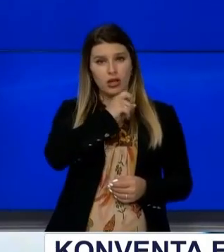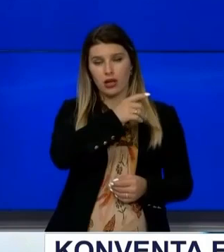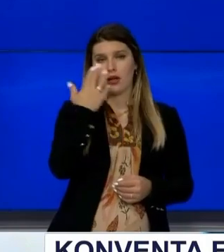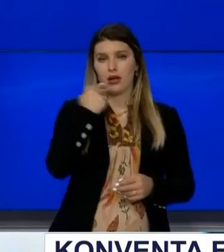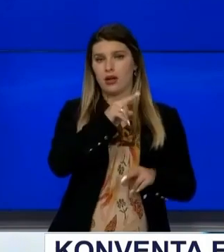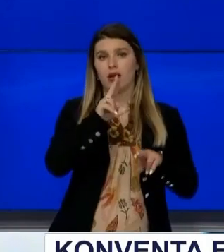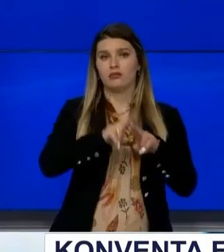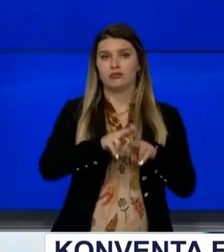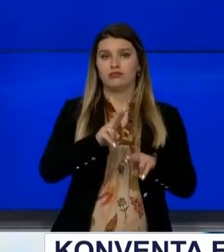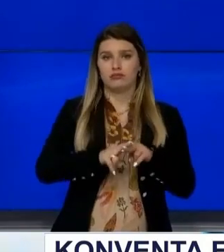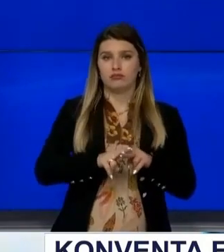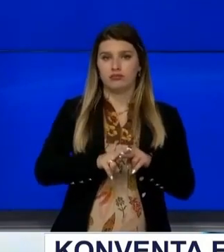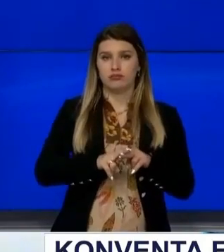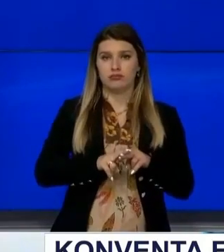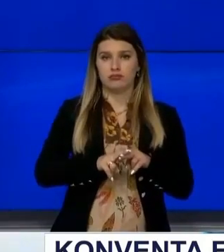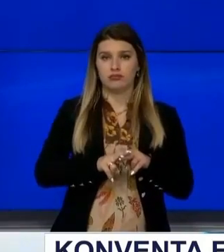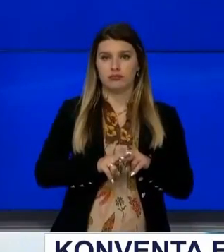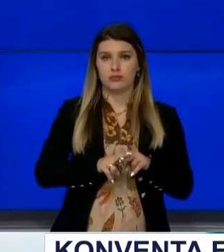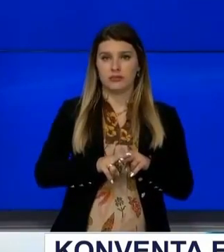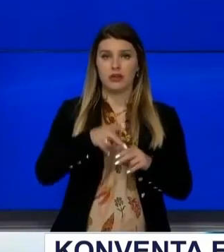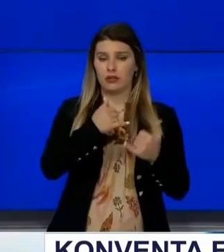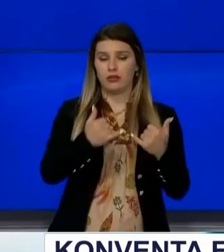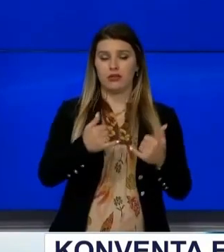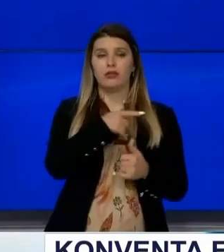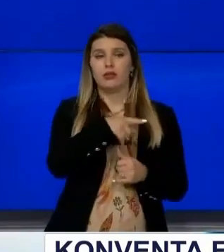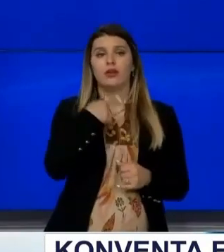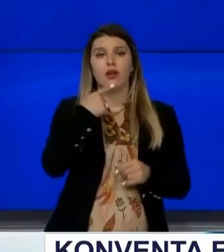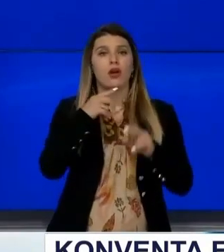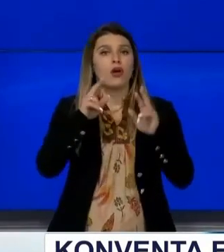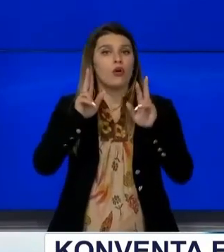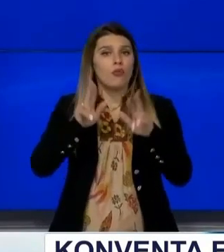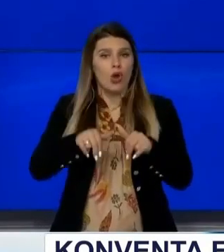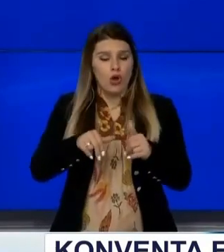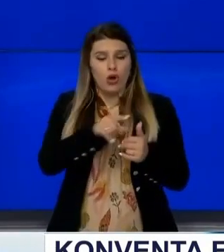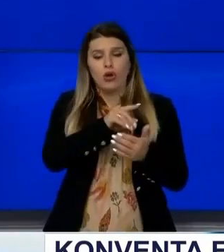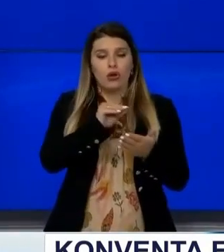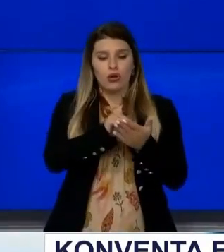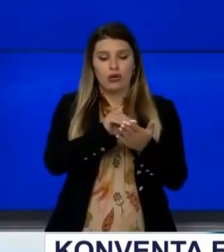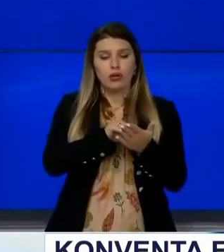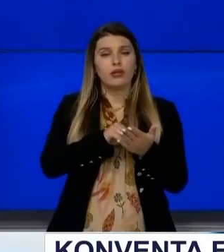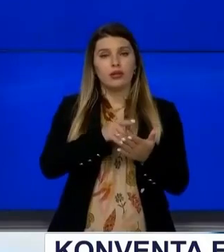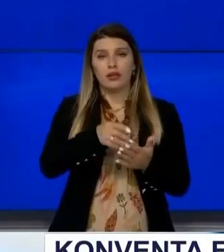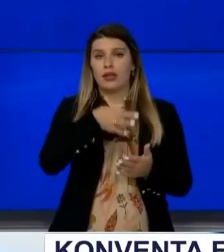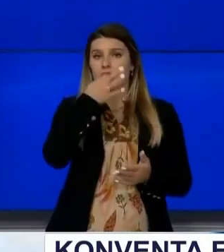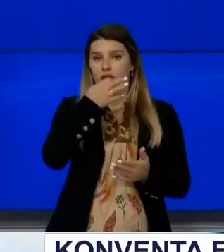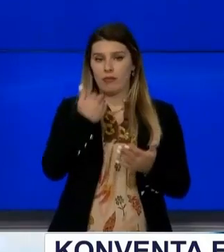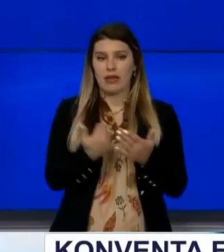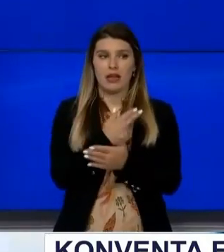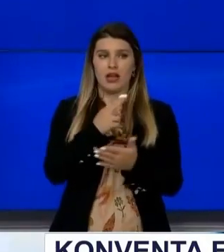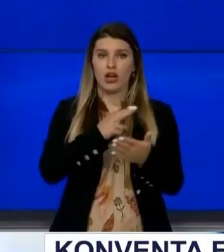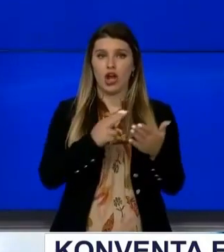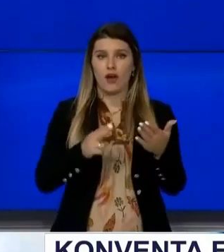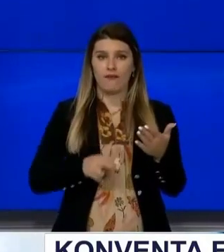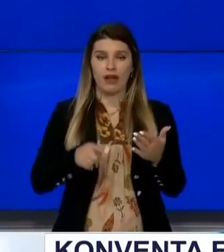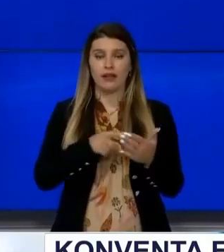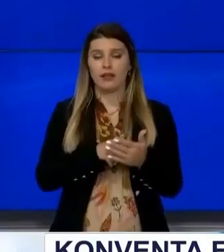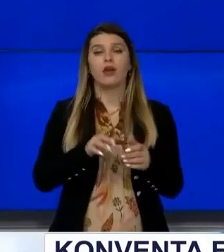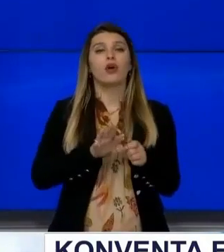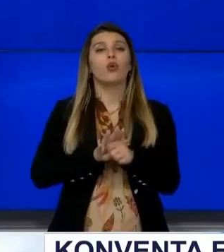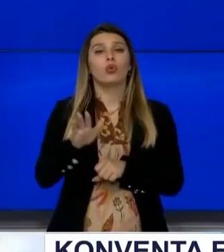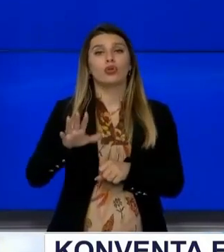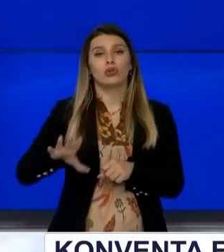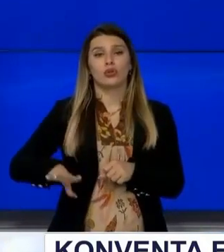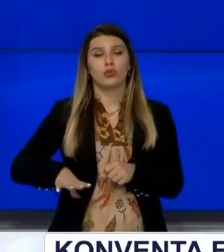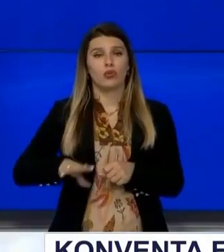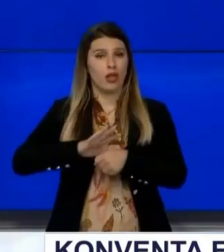premton e kaluar Kastnet për mes rjetit social në Twitter ka shkruar se për mes kësaj konvente dhunan dhe i grave të